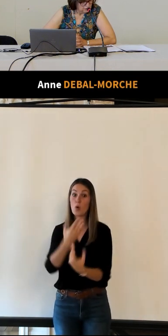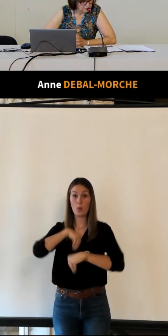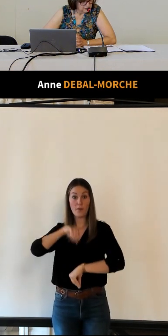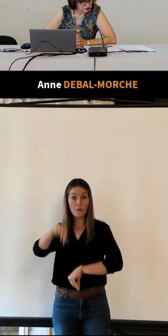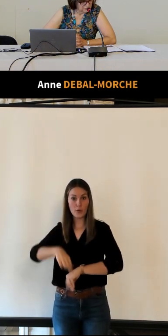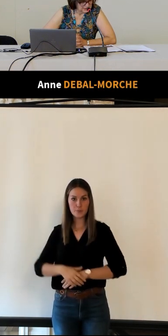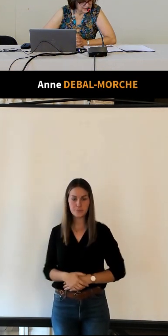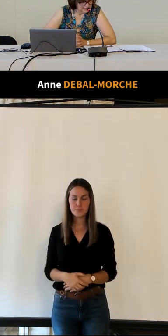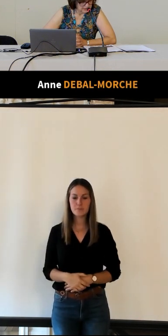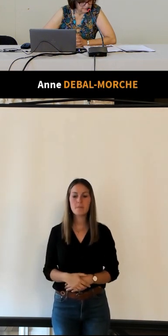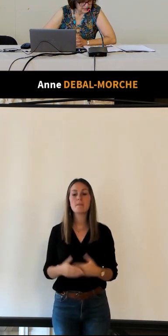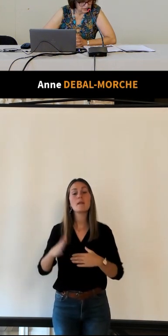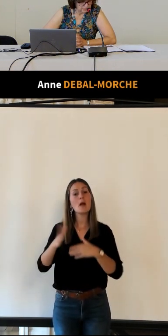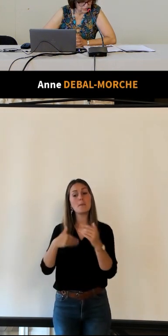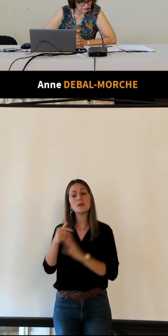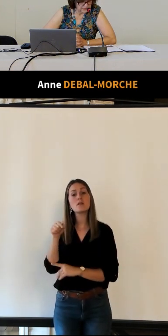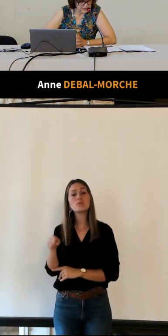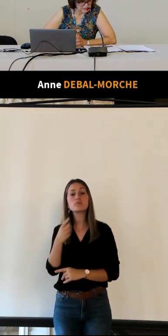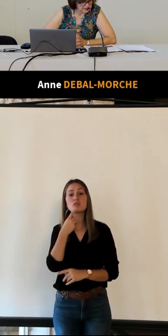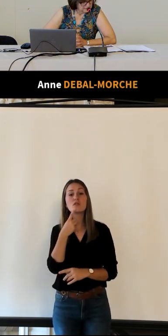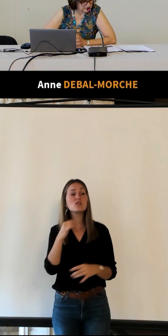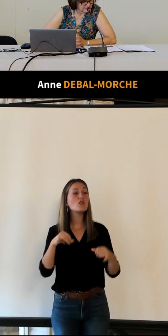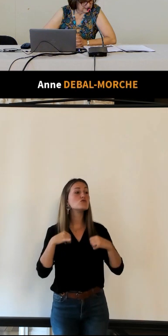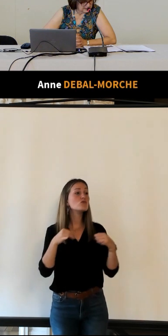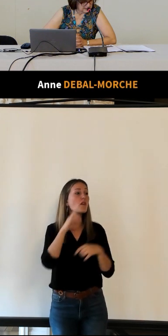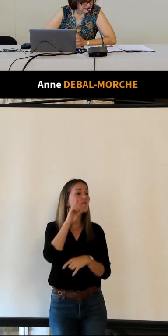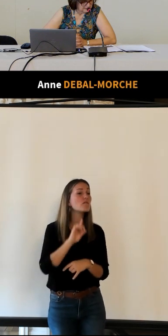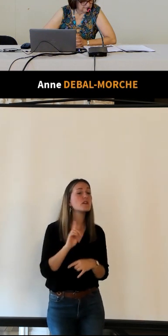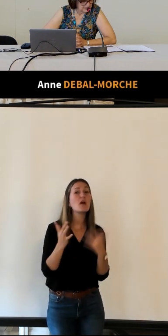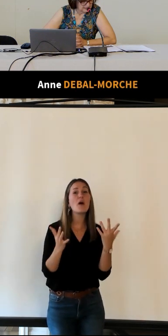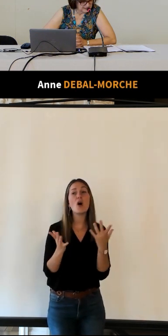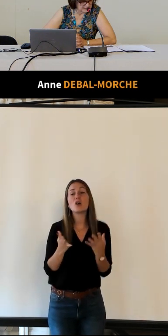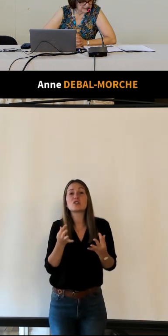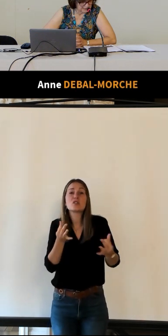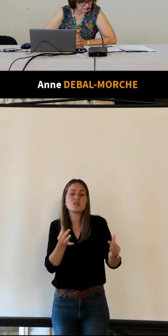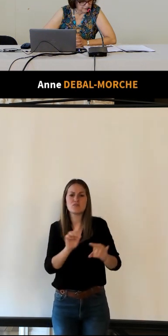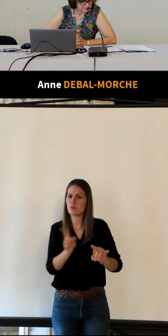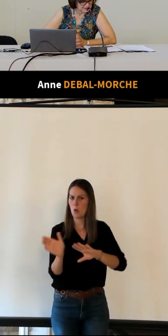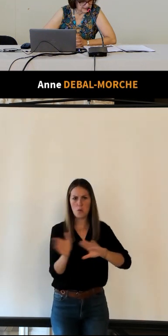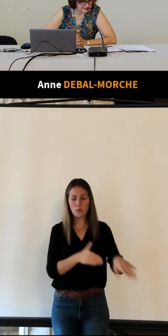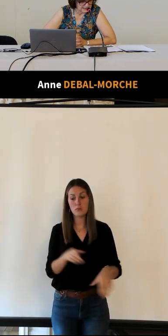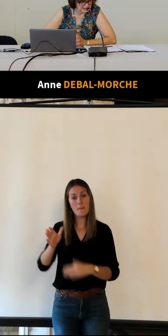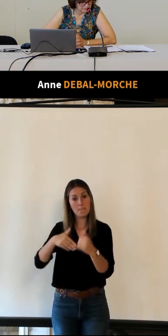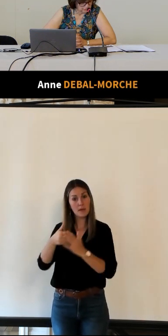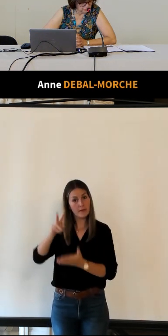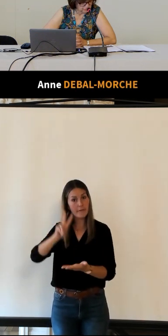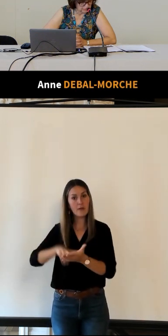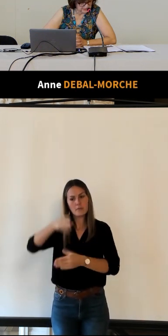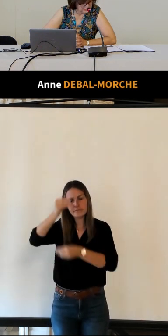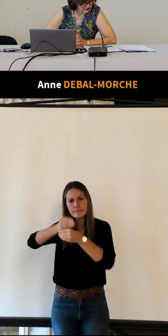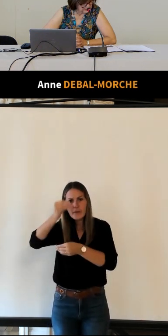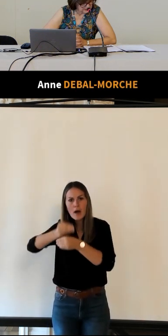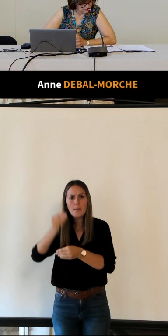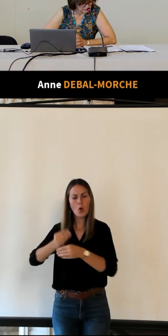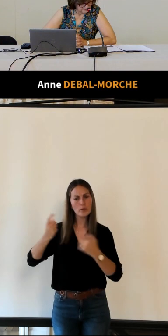le poste d'hôtesse n'est pas un passe-temps pour jeunes filles sensibles et versatiles mais un métier qui s'apprend s'exerce et procure de